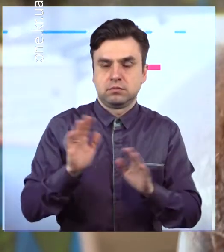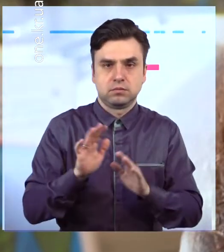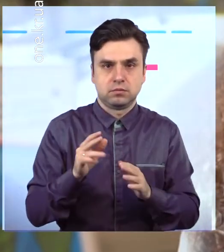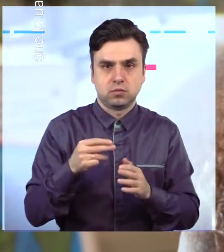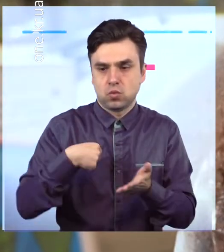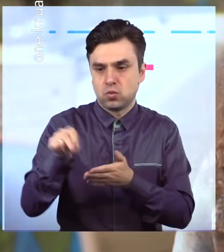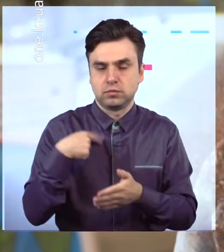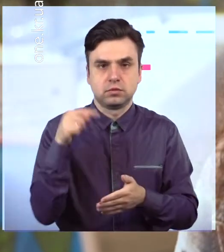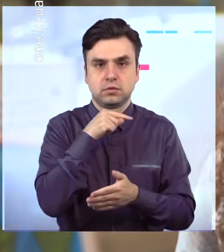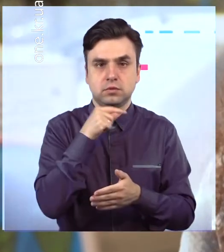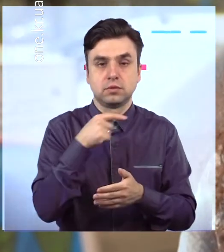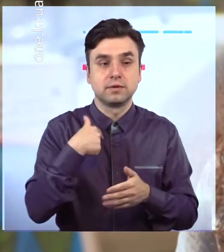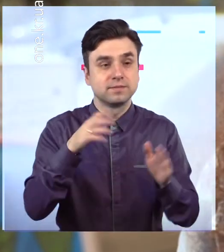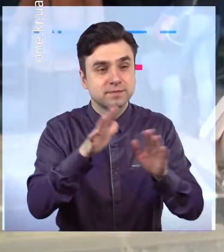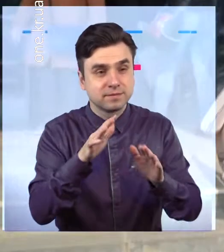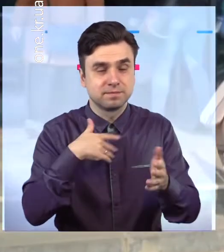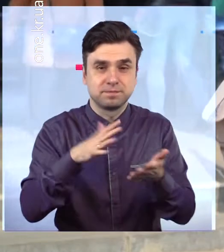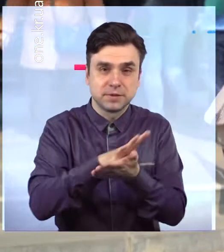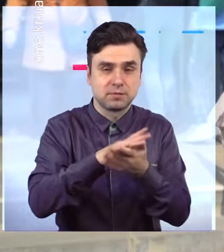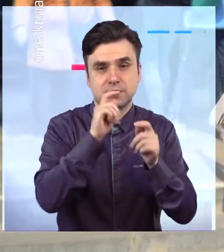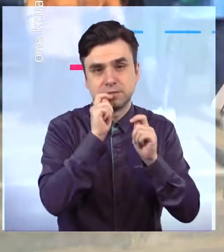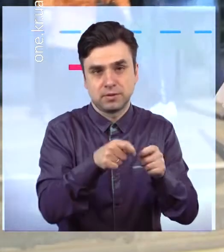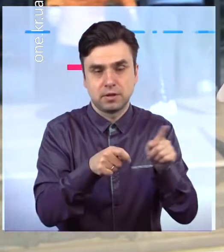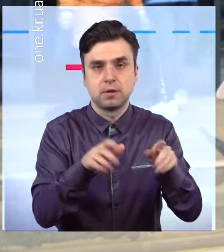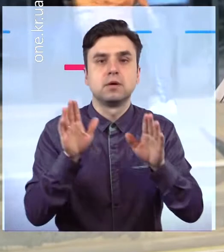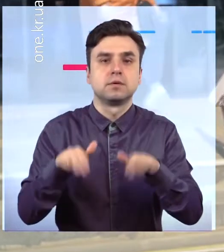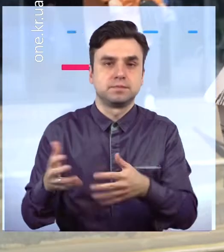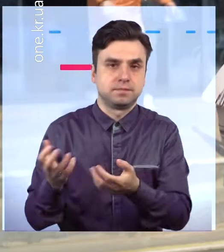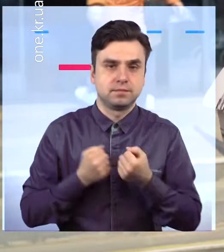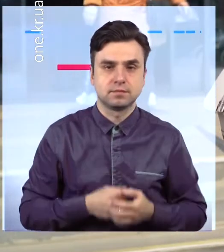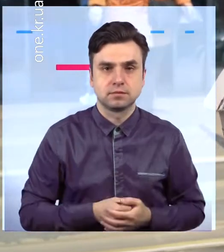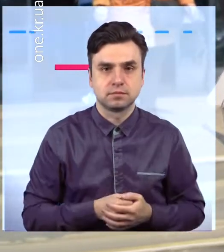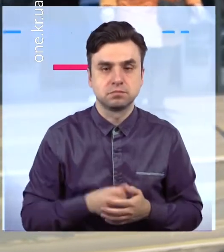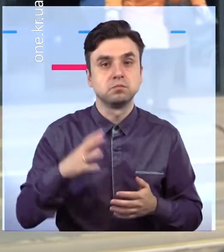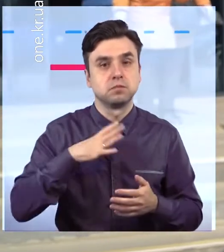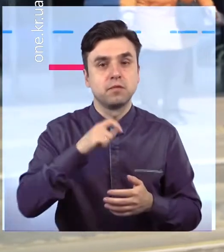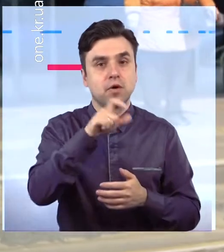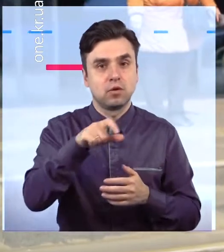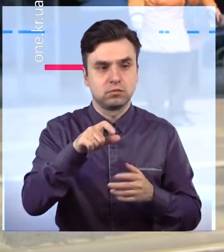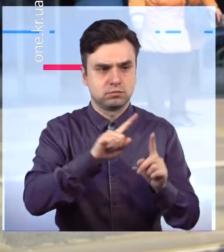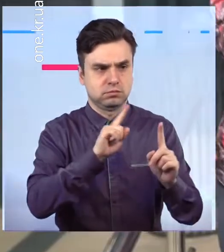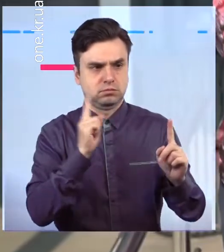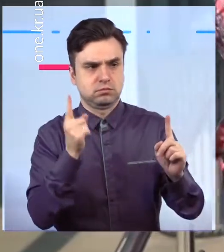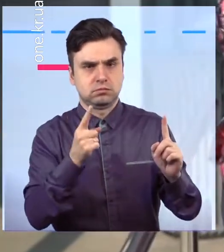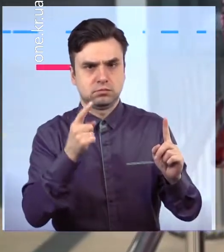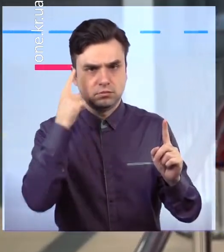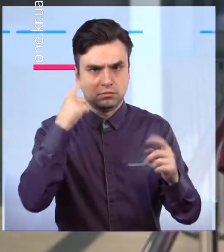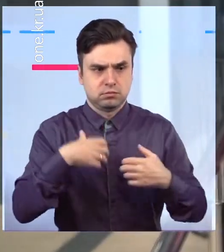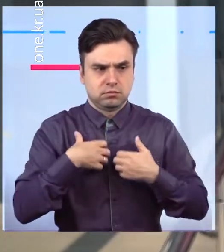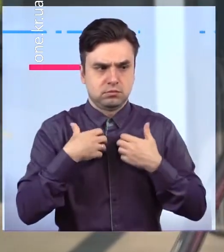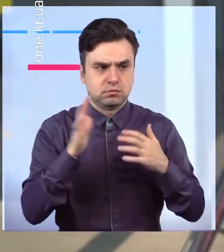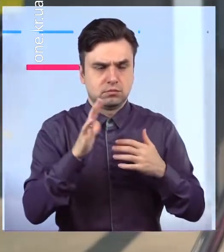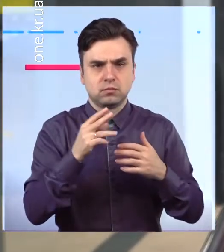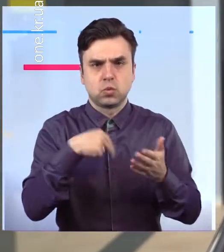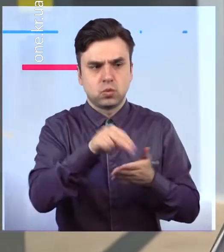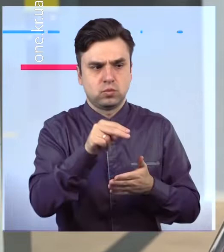даримо. Люди беруть. Незважаючи на те, що деякі містяни обходили дитячу ініціативу стороною, все ж більшість